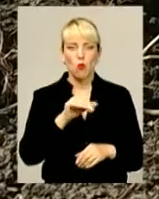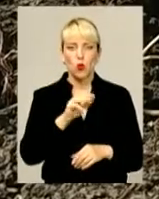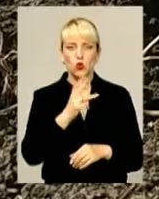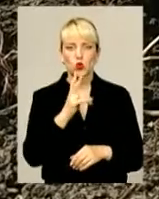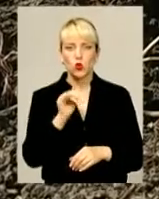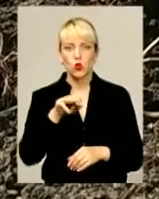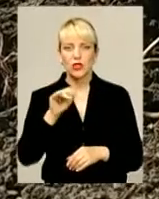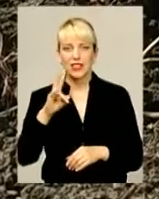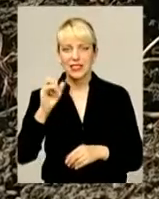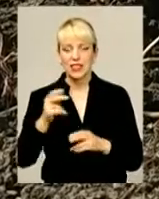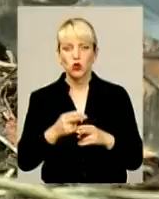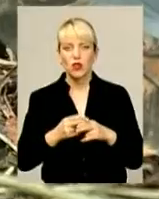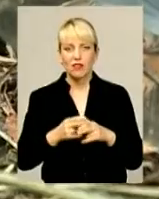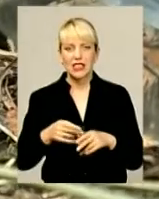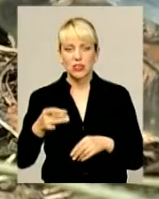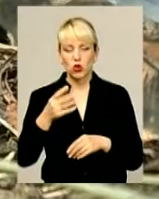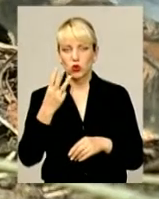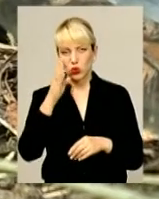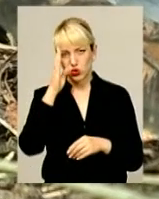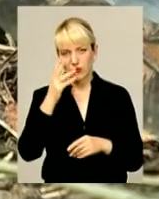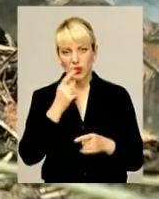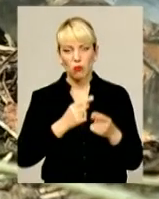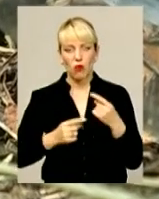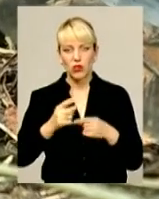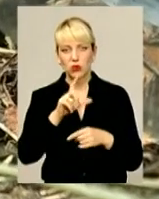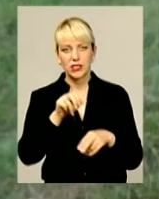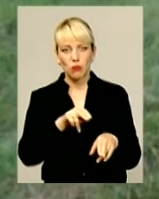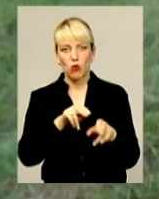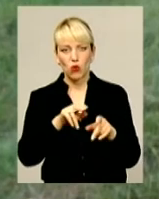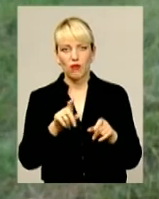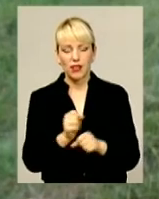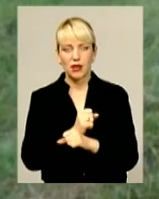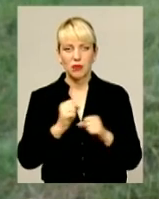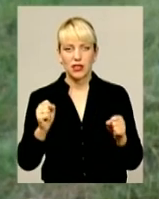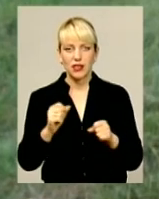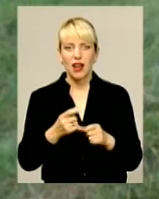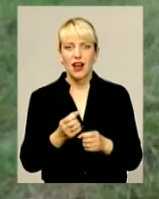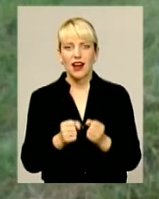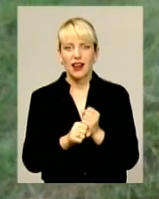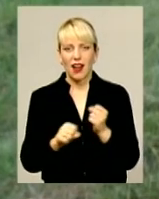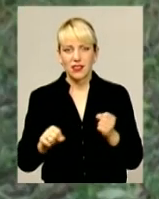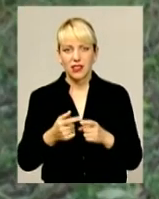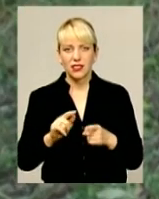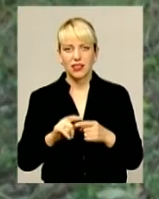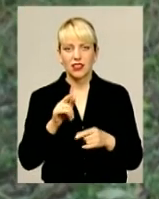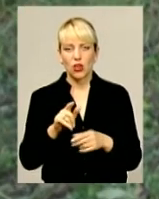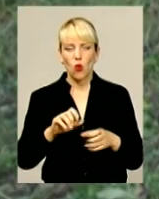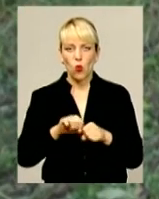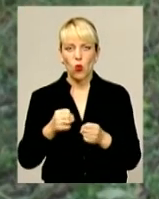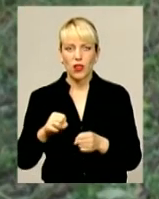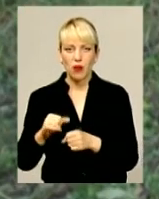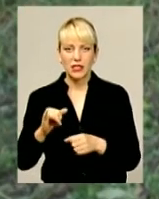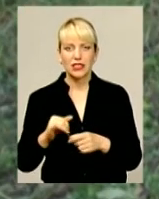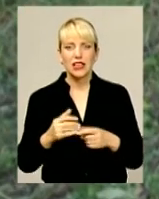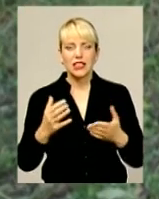району. Троє чоловіків близького півночі поверталися з полювання і підірвались на гранаті РГД-5. Її уламки та деталі